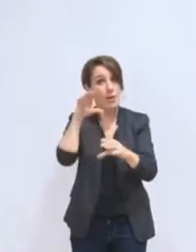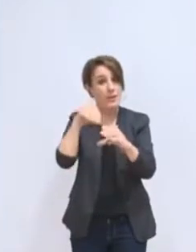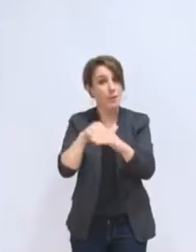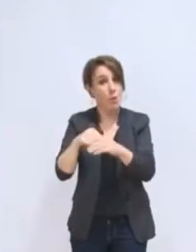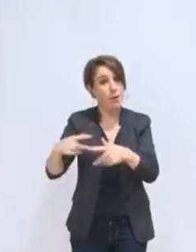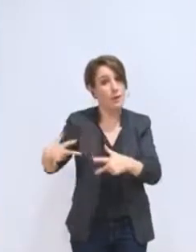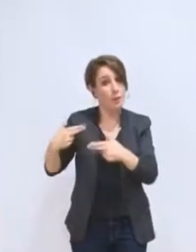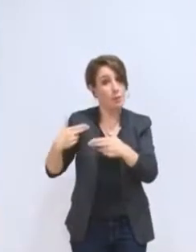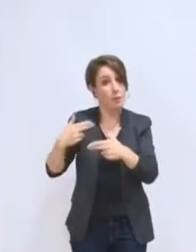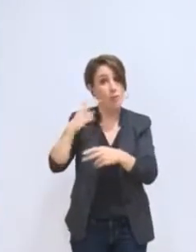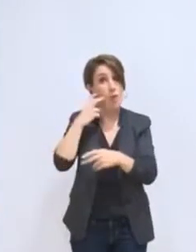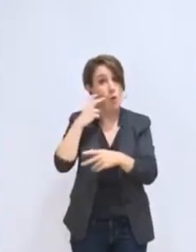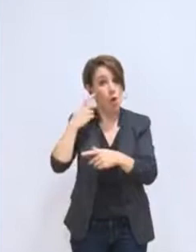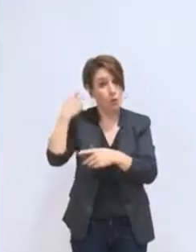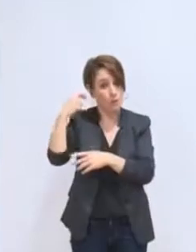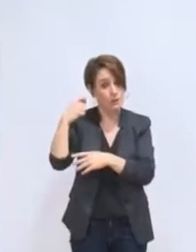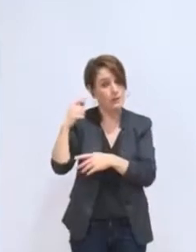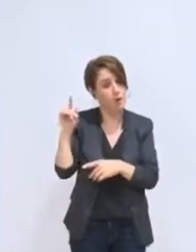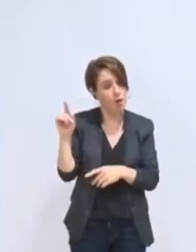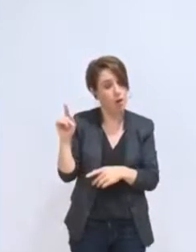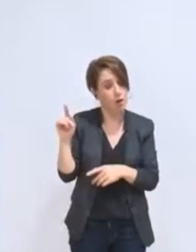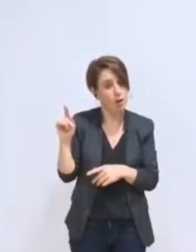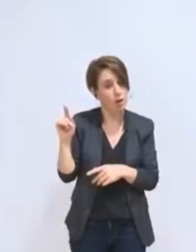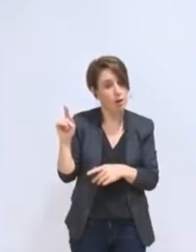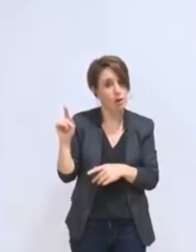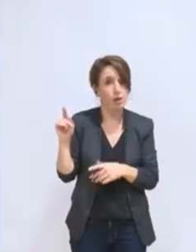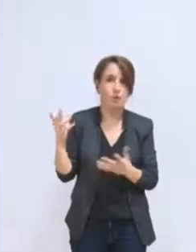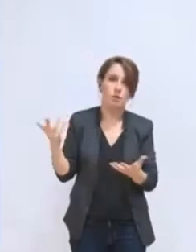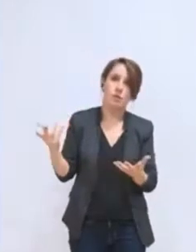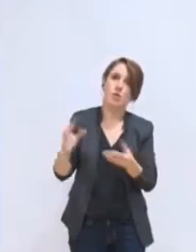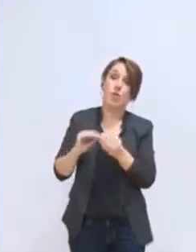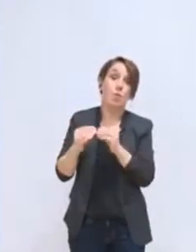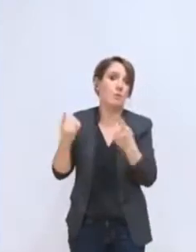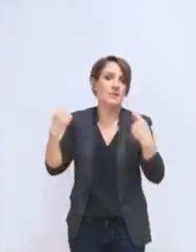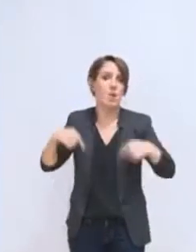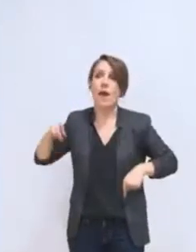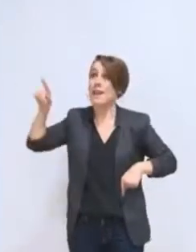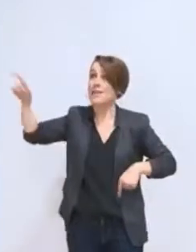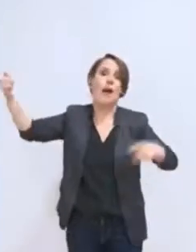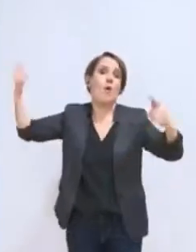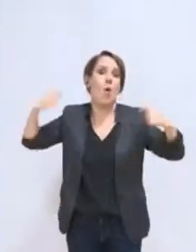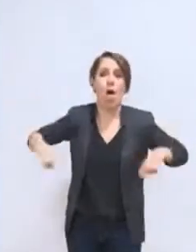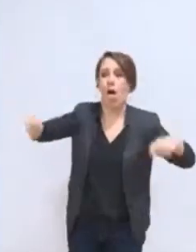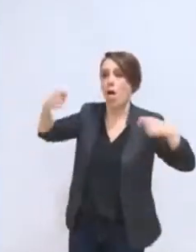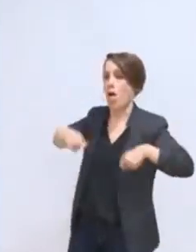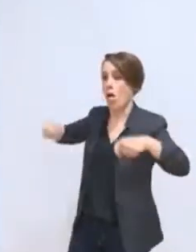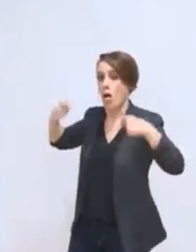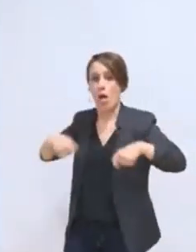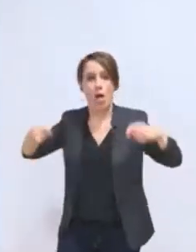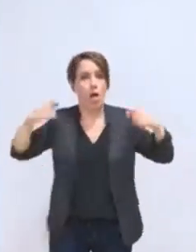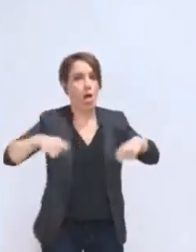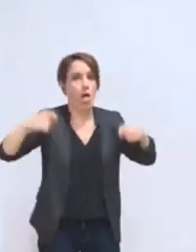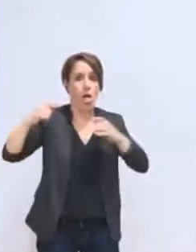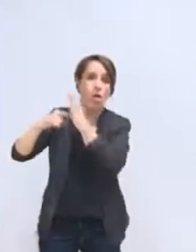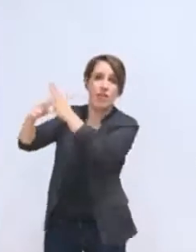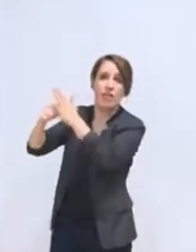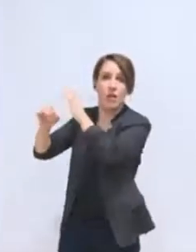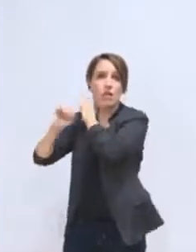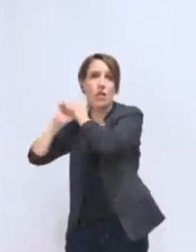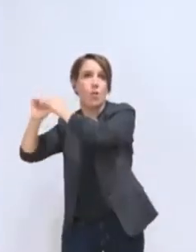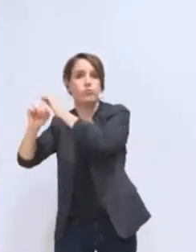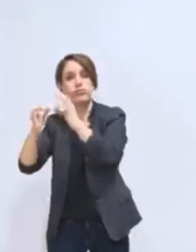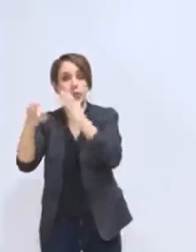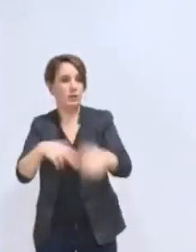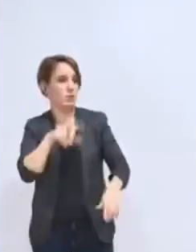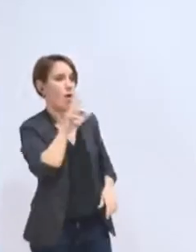l'État fait porter aux collectivités une partie de son incurie financière à gérer et son endettement et son fonctionnement.